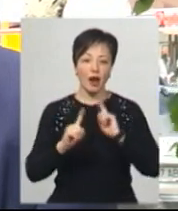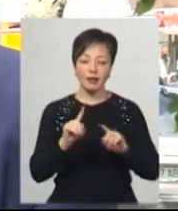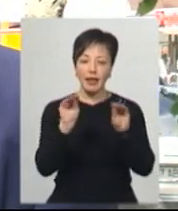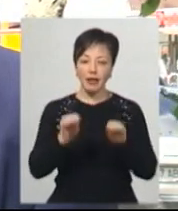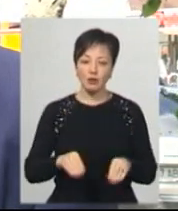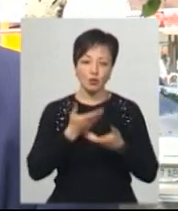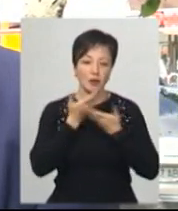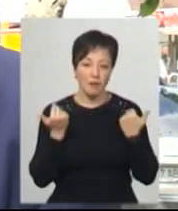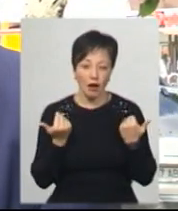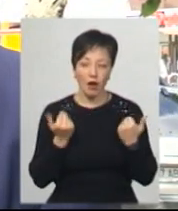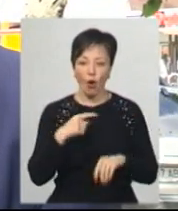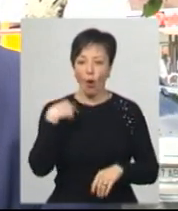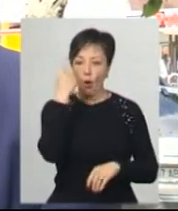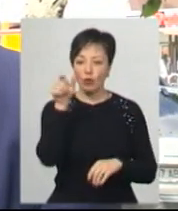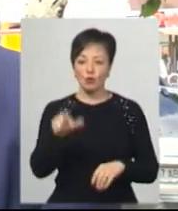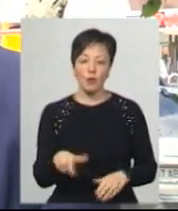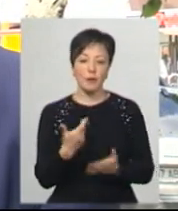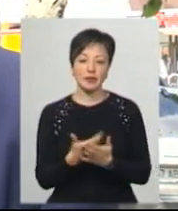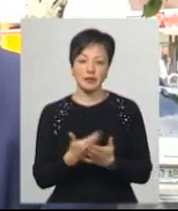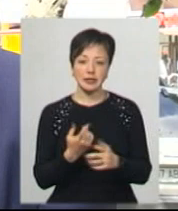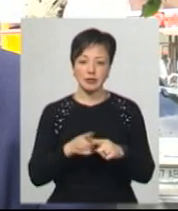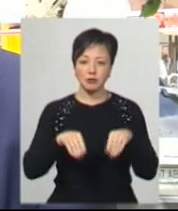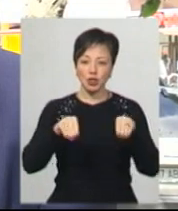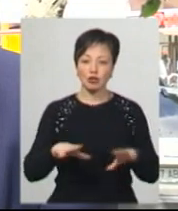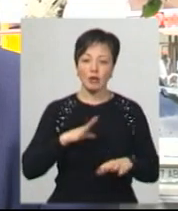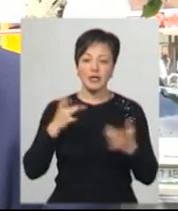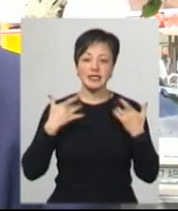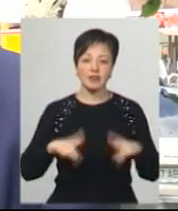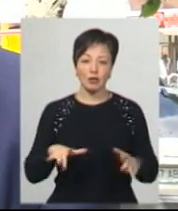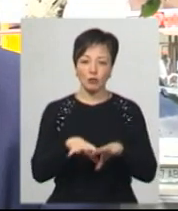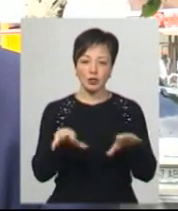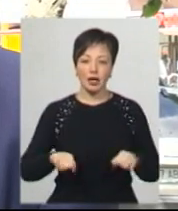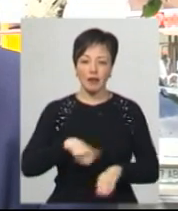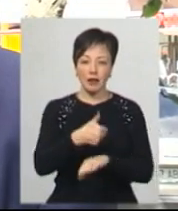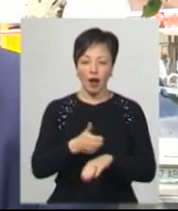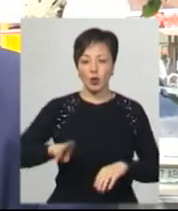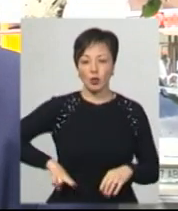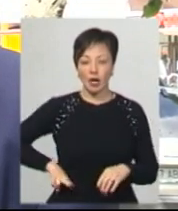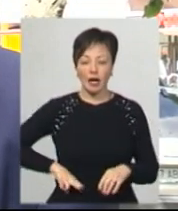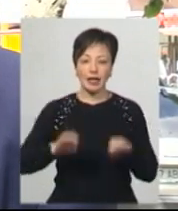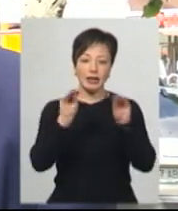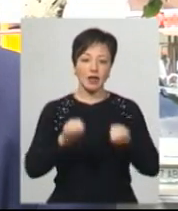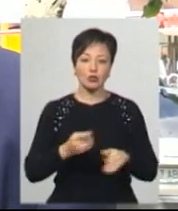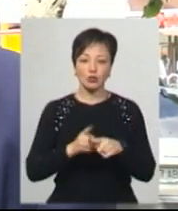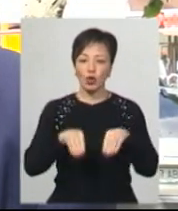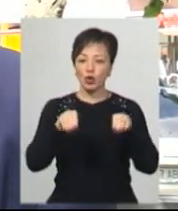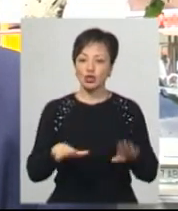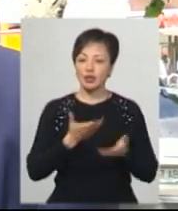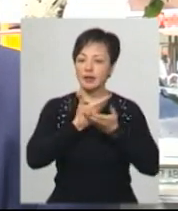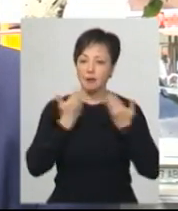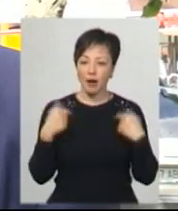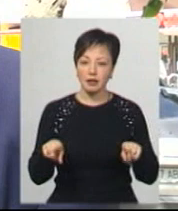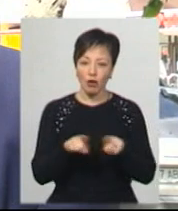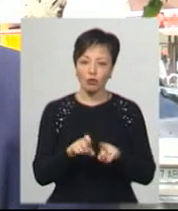немає, в особи, яка нібито згідно з цим рішенням була звільнена з посади генерального директора, тексту цього рішення також немає,